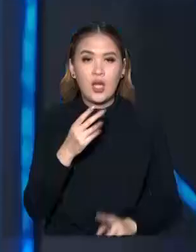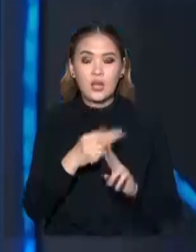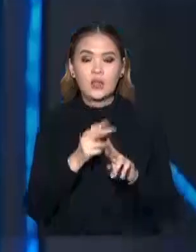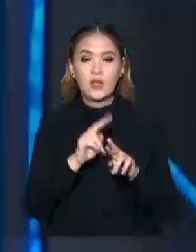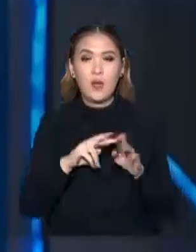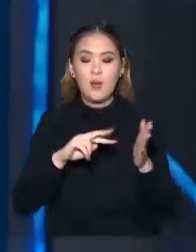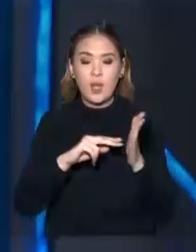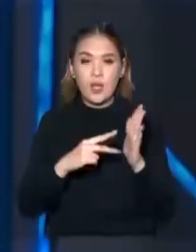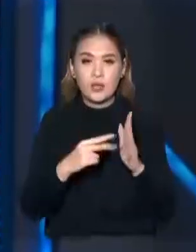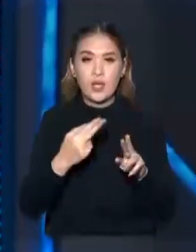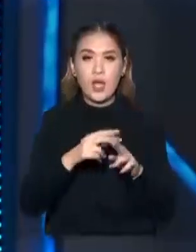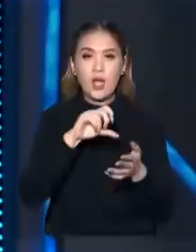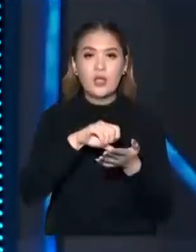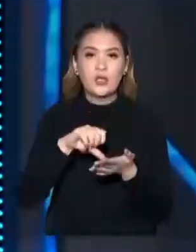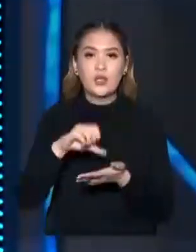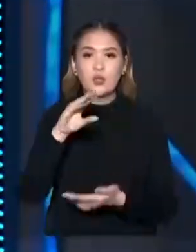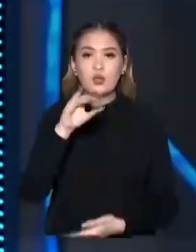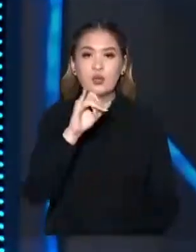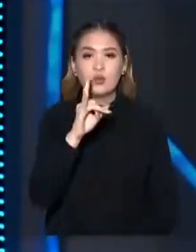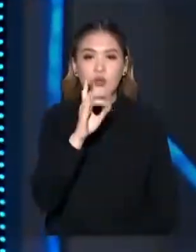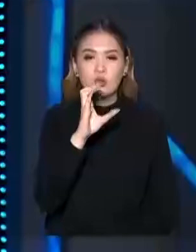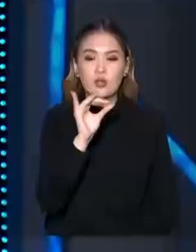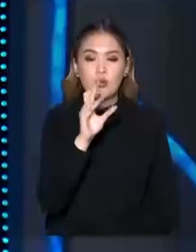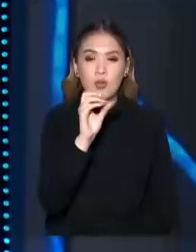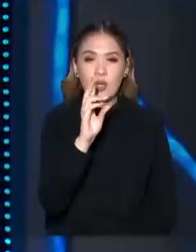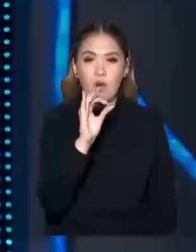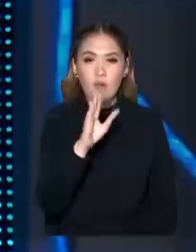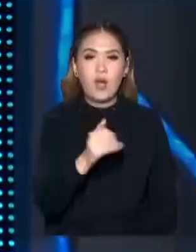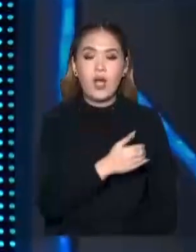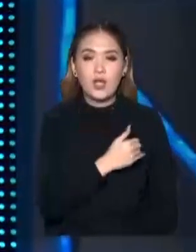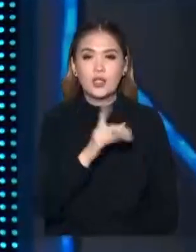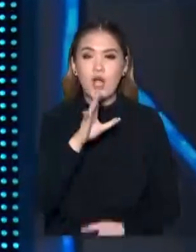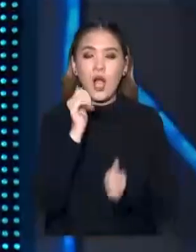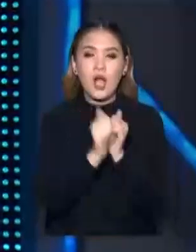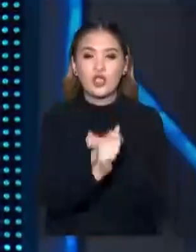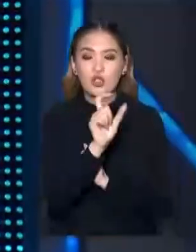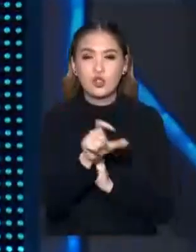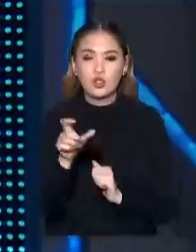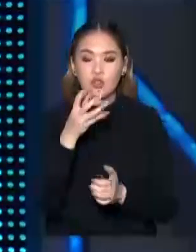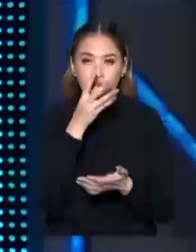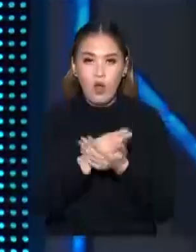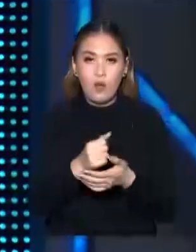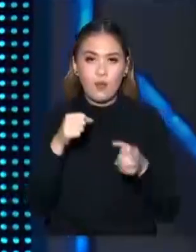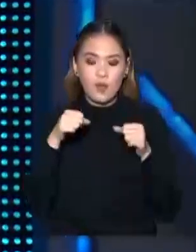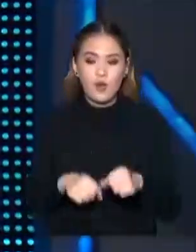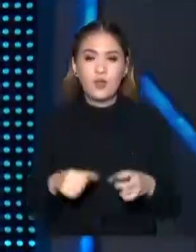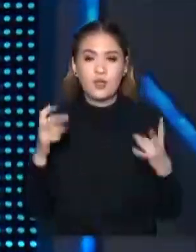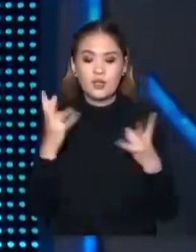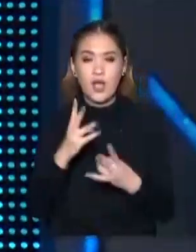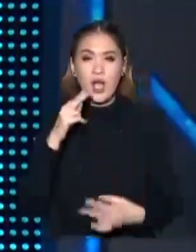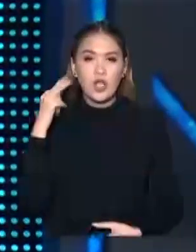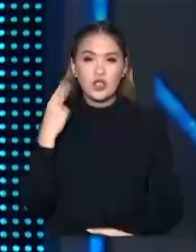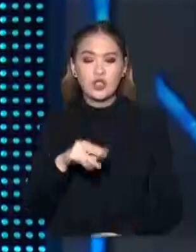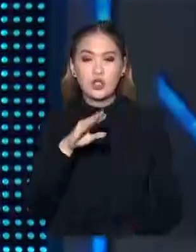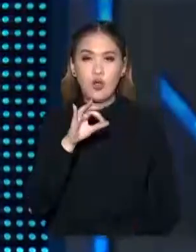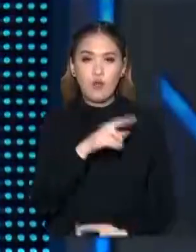Кандидат Салтанат Турсенбекова считает, что каждый гражданин должен отстаивать собственные права на качественные